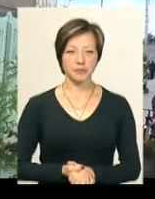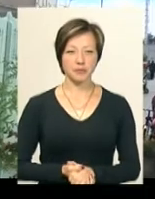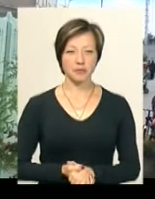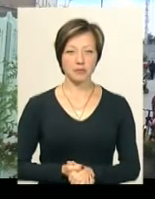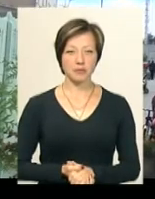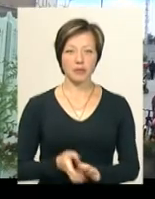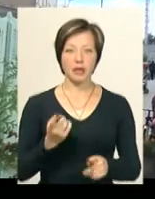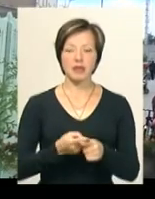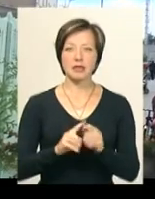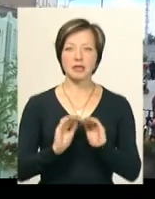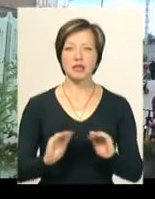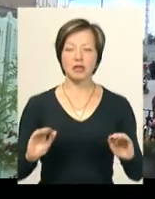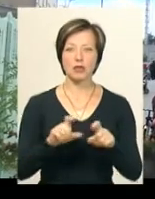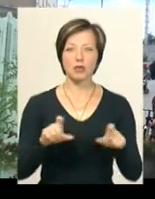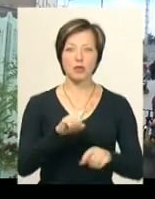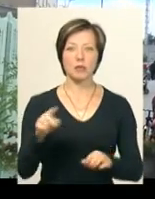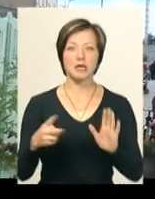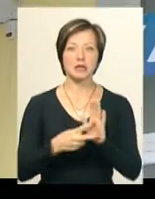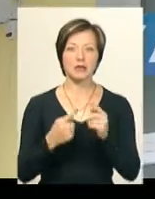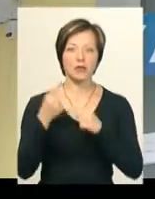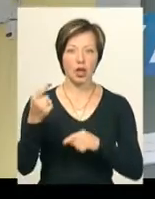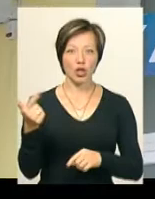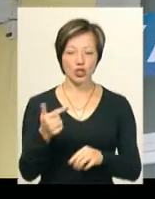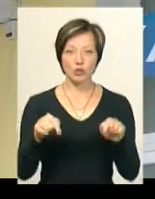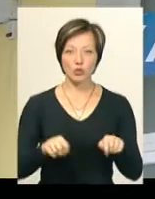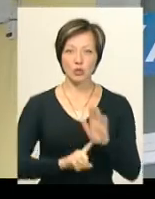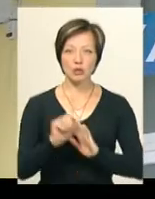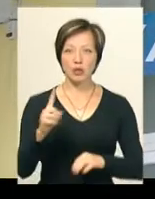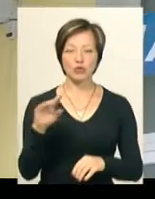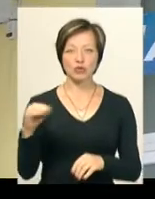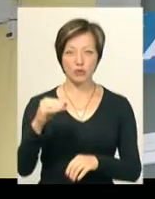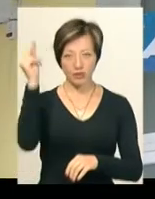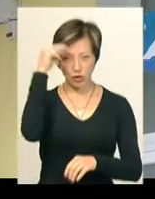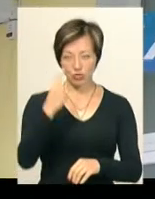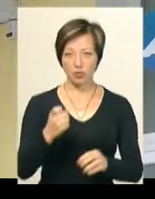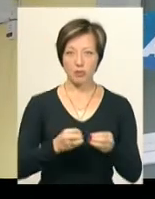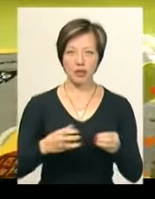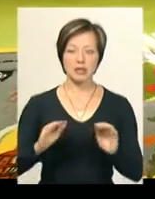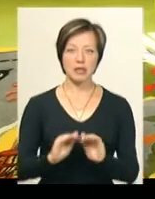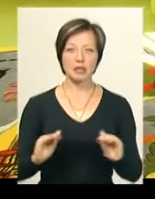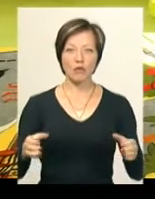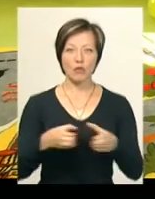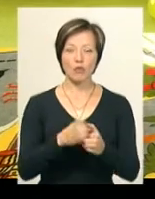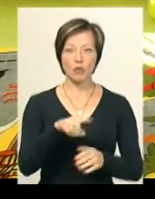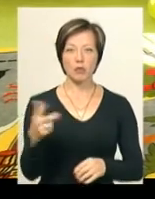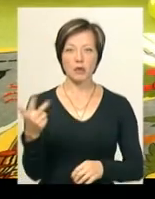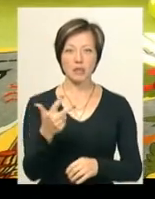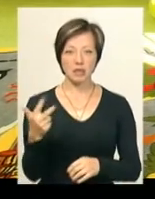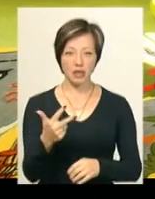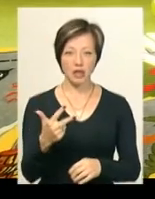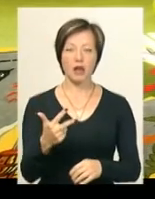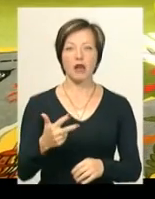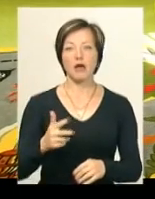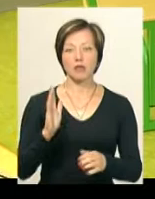Це дитячий садочок номер 7 «Козачок» у Дальних Гречанах. Тут з 1 жовтня навчатиметься 115 дітей. У групі номер 3 дошкільну освіту